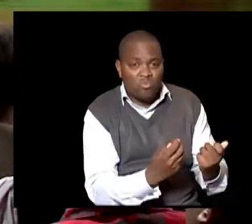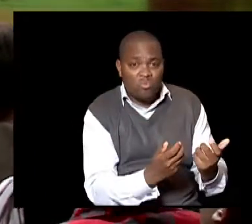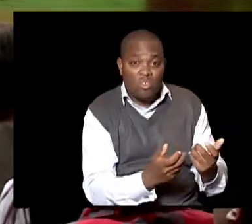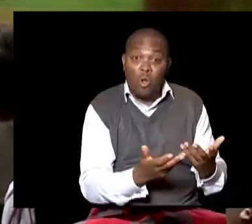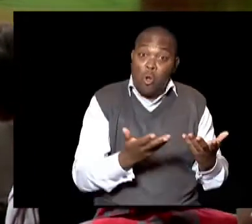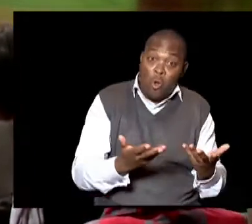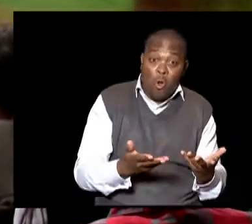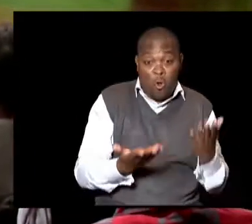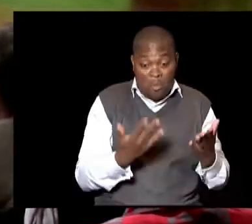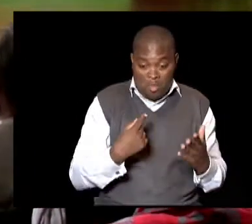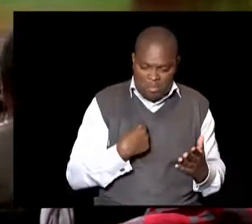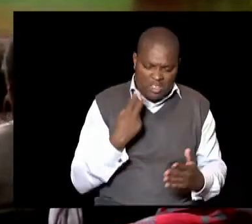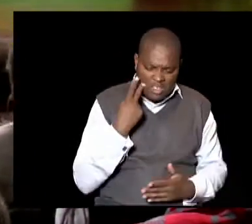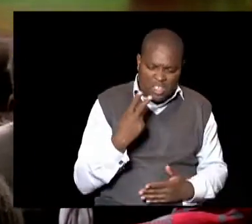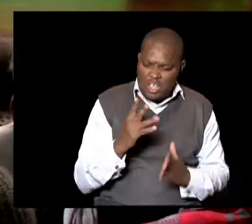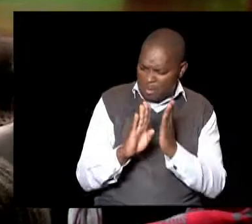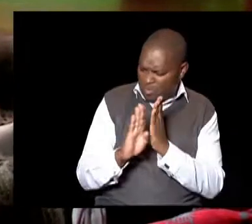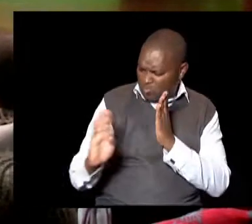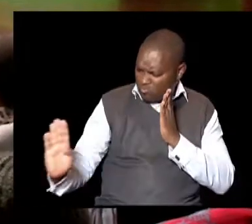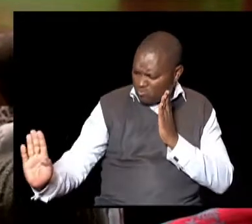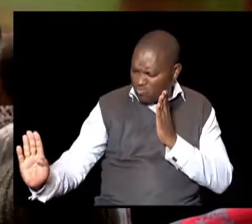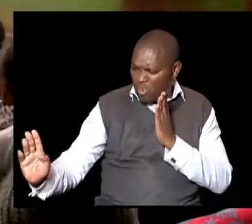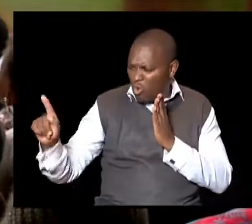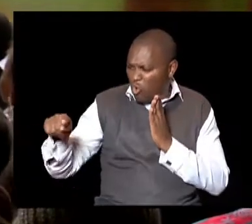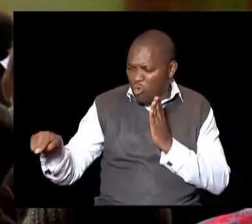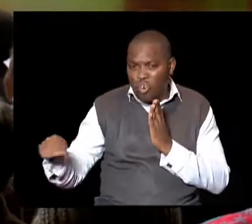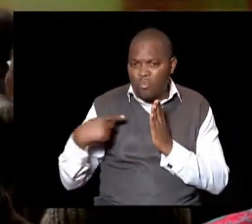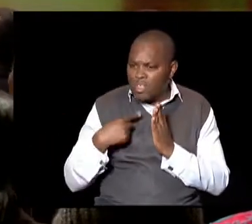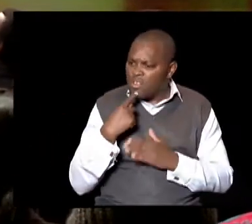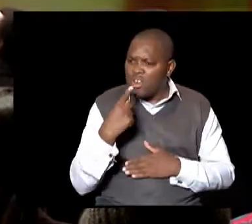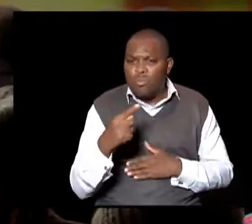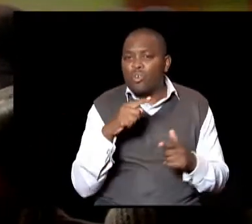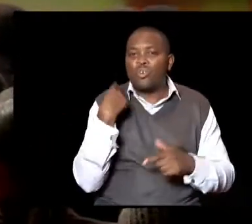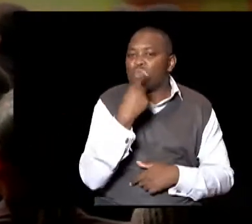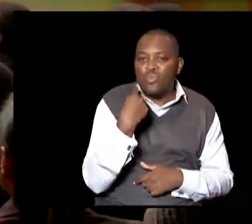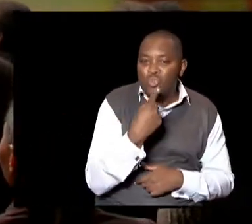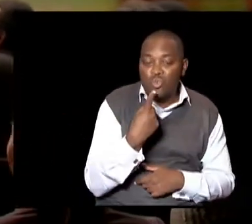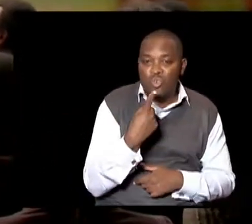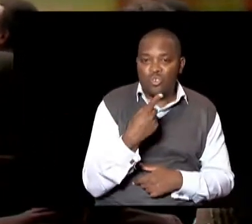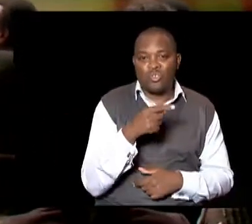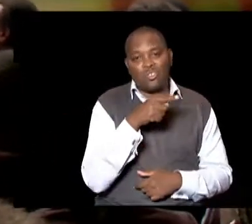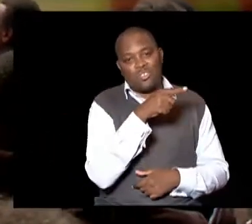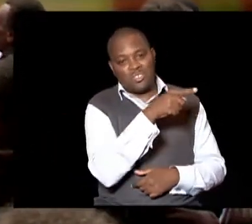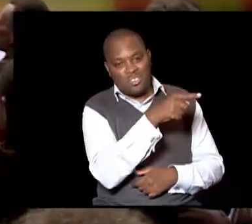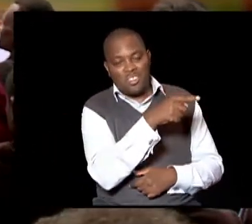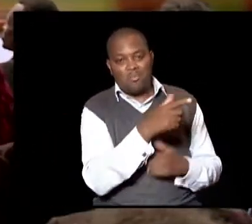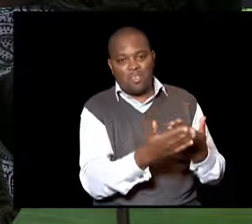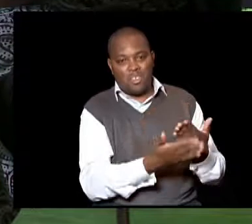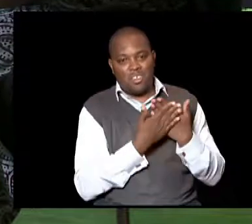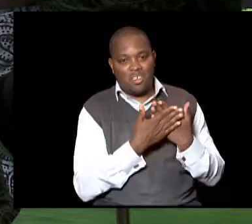Sijui honi Kena mtu pale kwa laini Nilazima niambie nani Asa itu masolizote za hiyo process Mballot papers kujio zina kaje